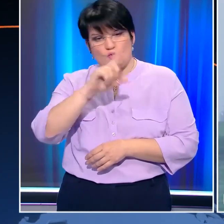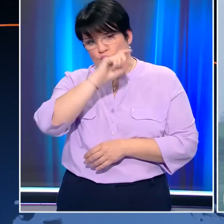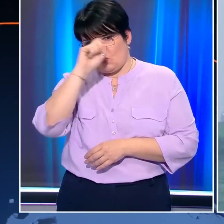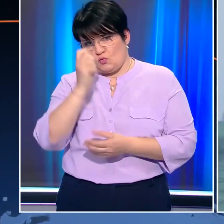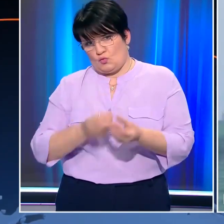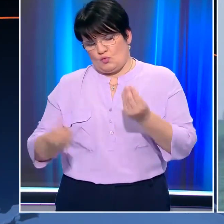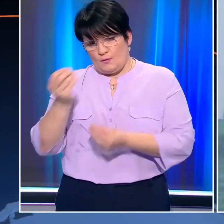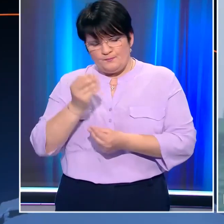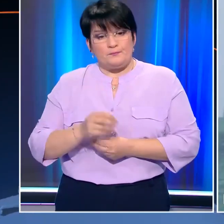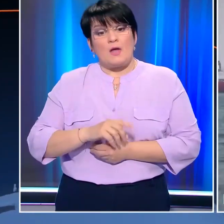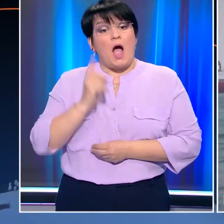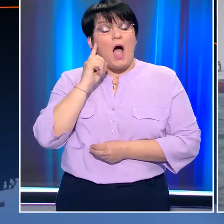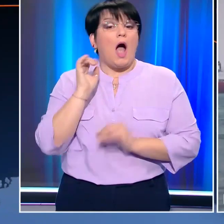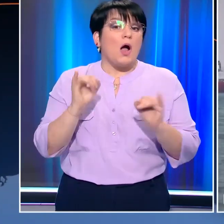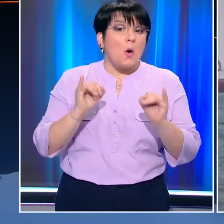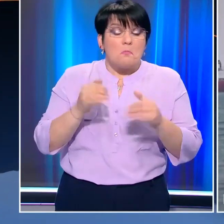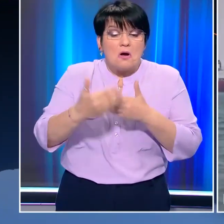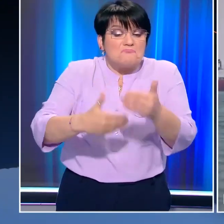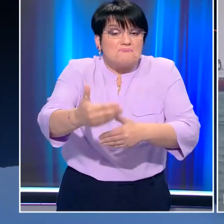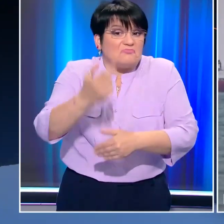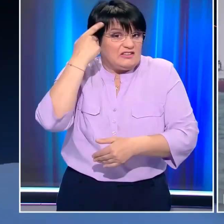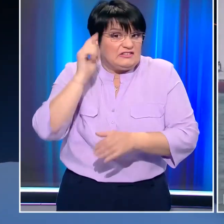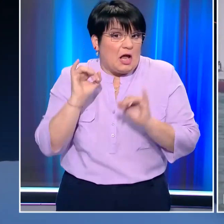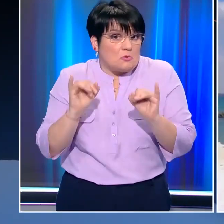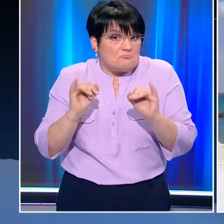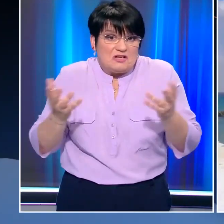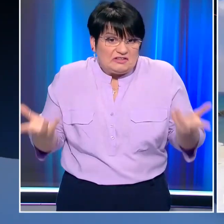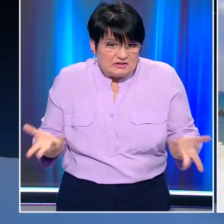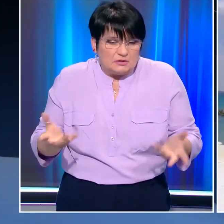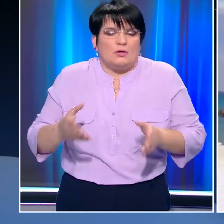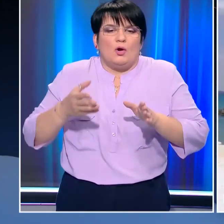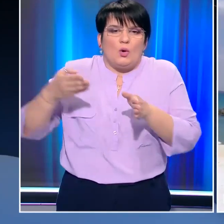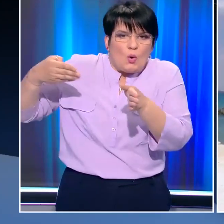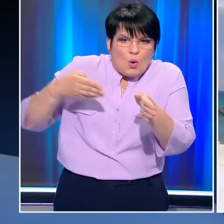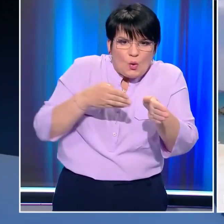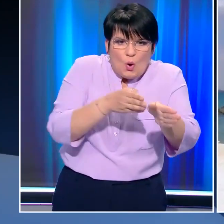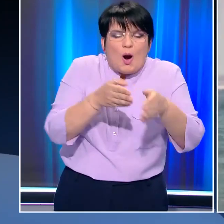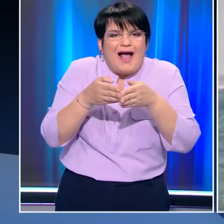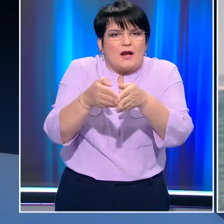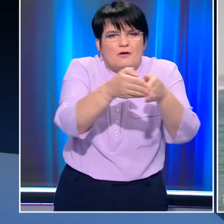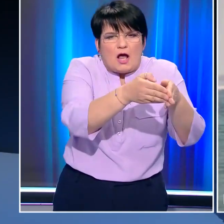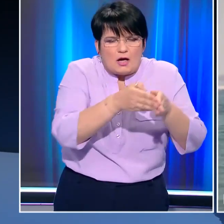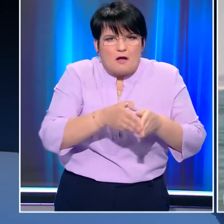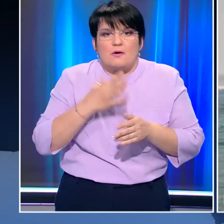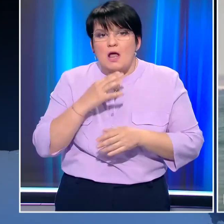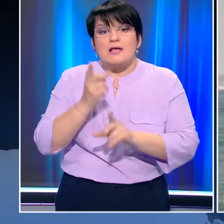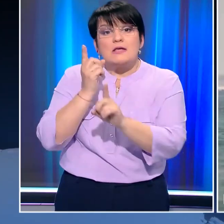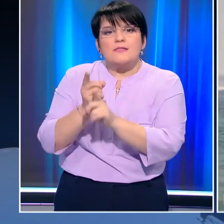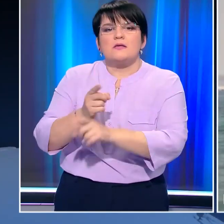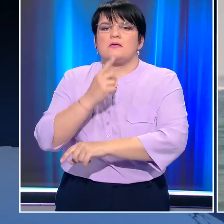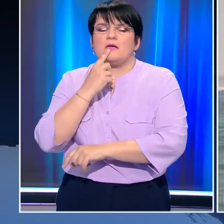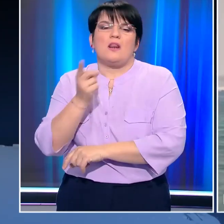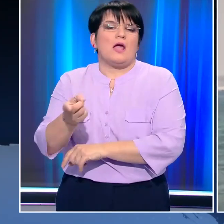Προς το παρόν δεν έχουν γίνει γνωστά πια θα είναι τα επόμενα βήματα ώστε να αποκατασταθεί πλήρως η διέλευση των πλοίων από τη διόρυγα του Σουέζ. Σύμφωνα με τους ειδικούς